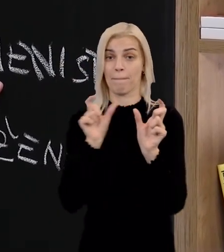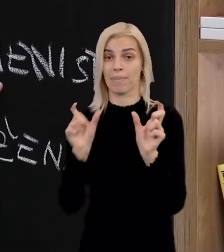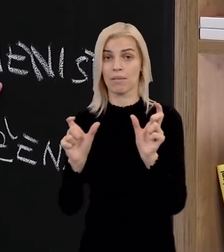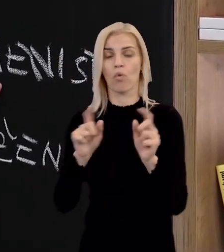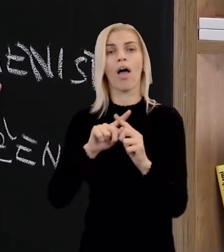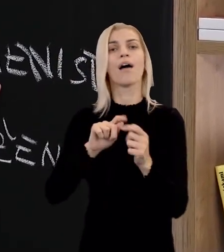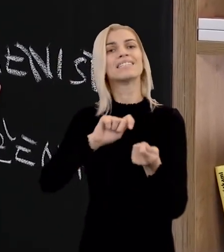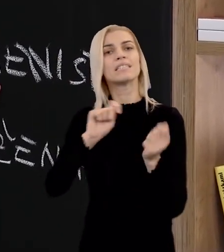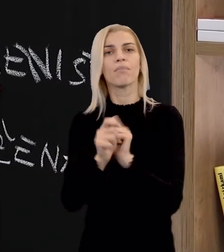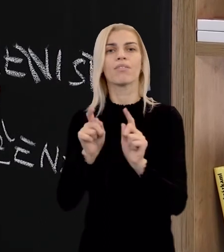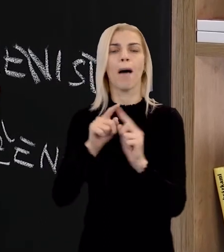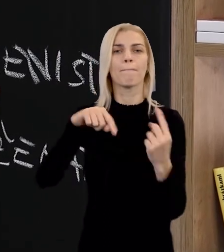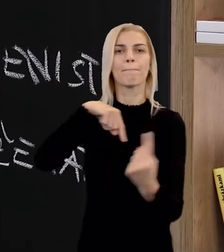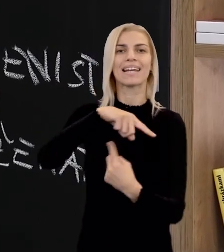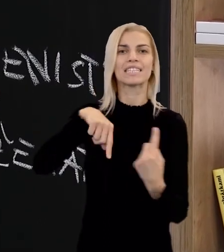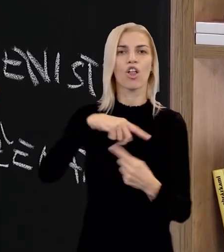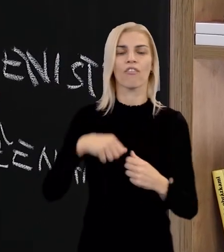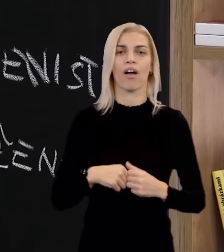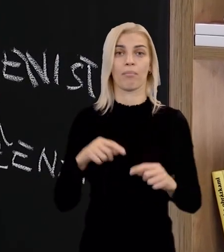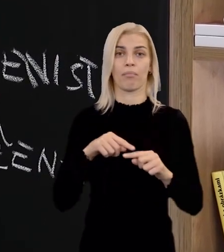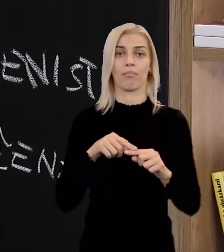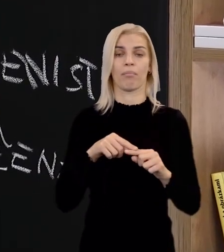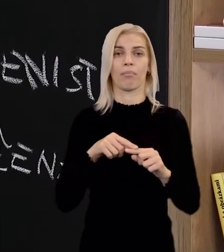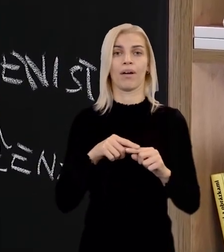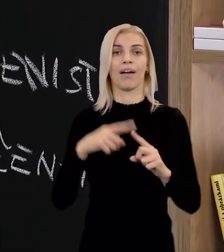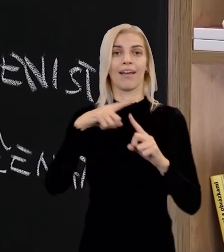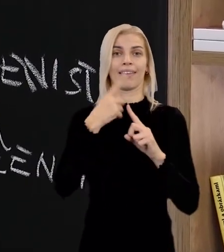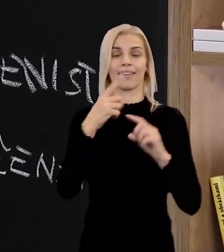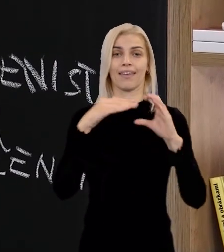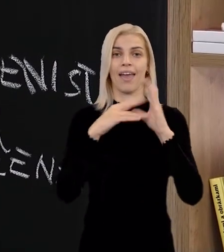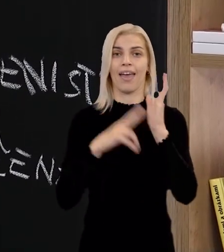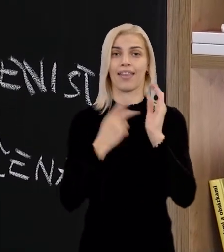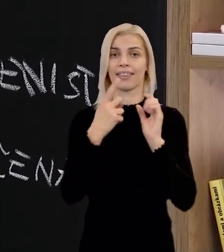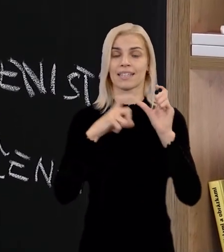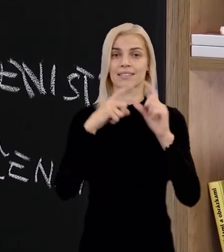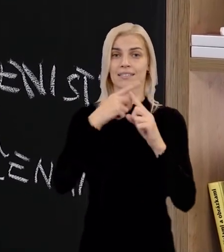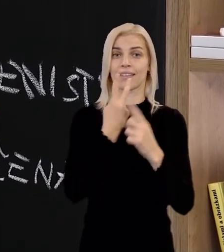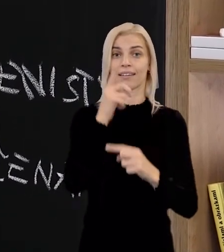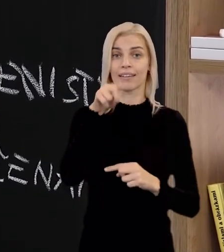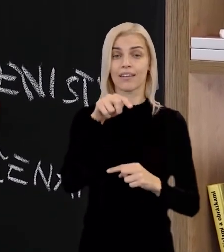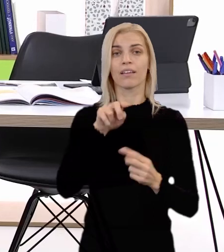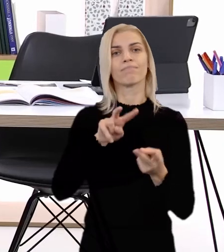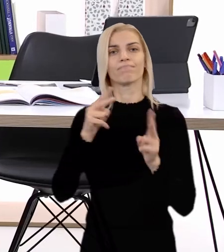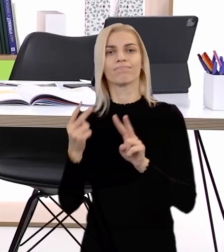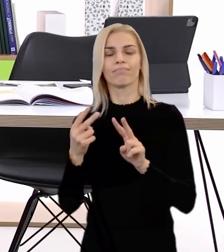na príslovky. Čiže tienistý, tienisto. Tak si zhrme, čo sme sa dnes naučili.